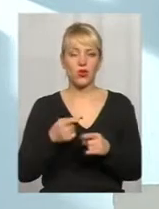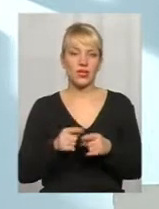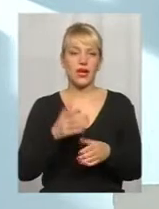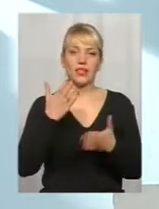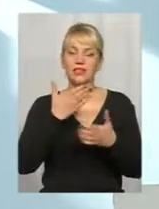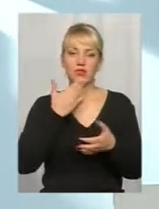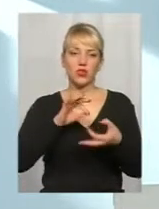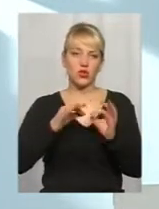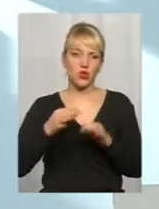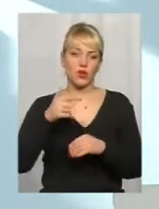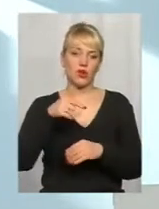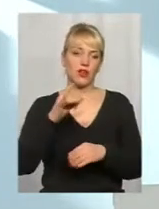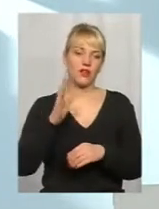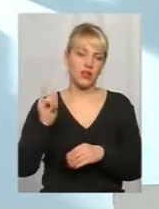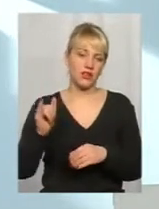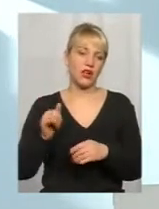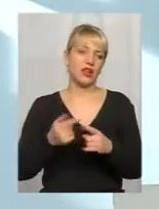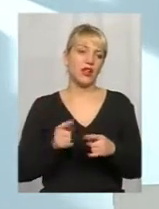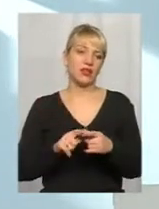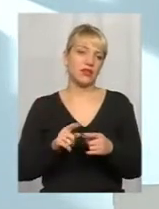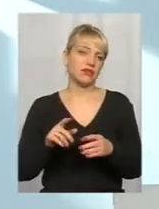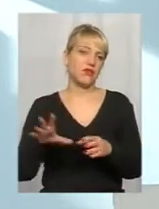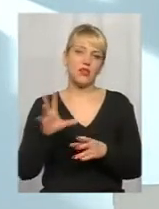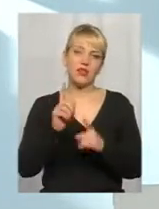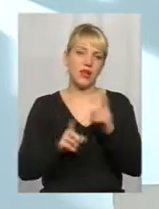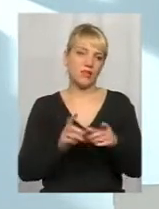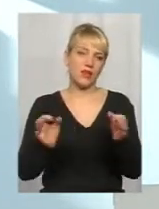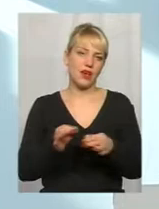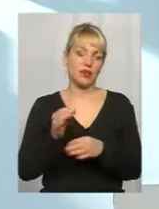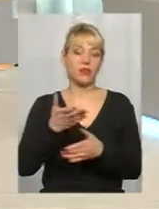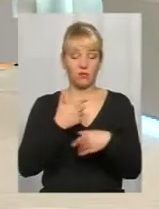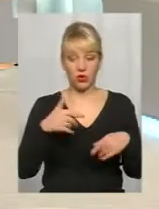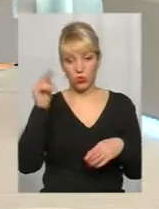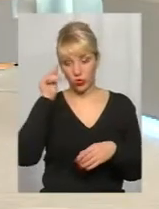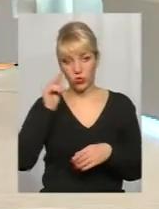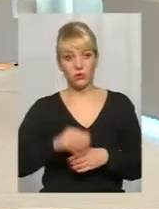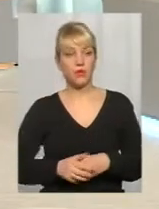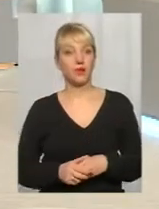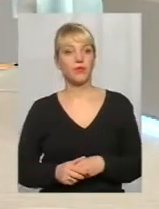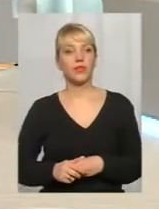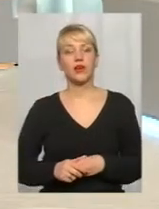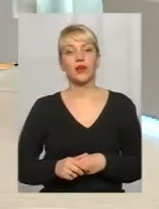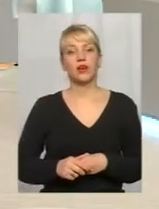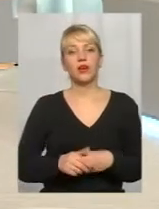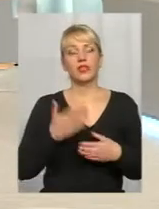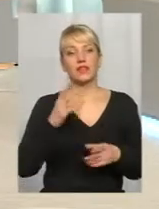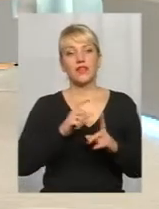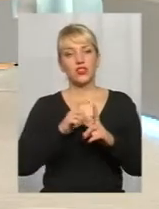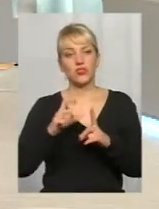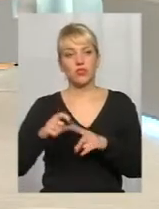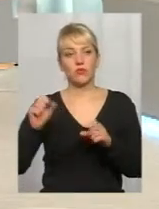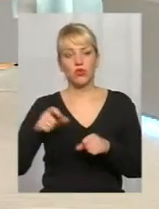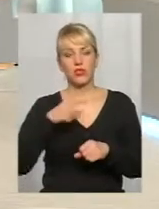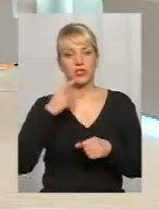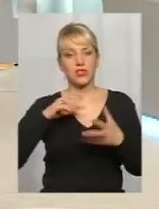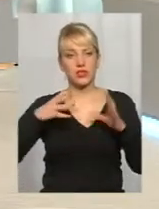РВІ картини не зміняє. Ну, ми же учимся, і ваш педиатр в тому числі. Але з ваших слів можна вивести, ну, таке